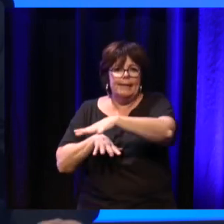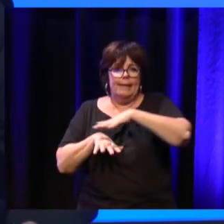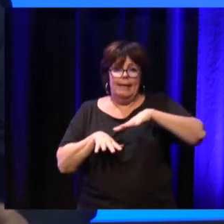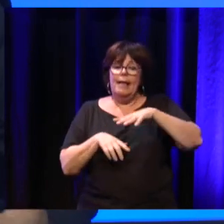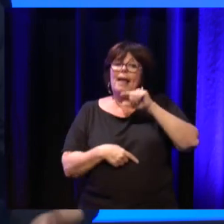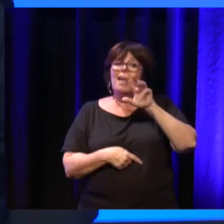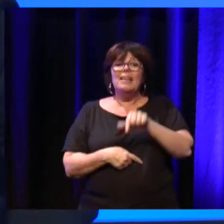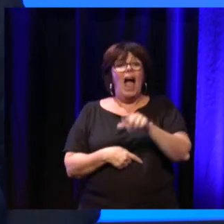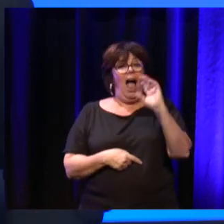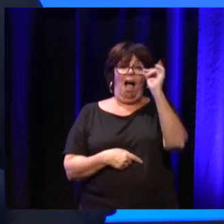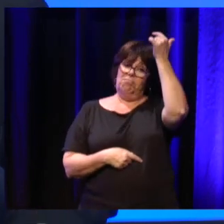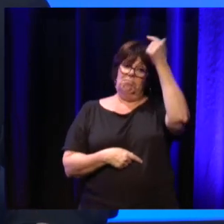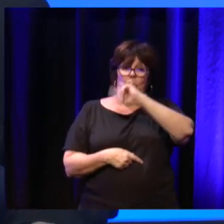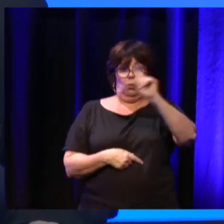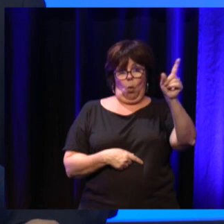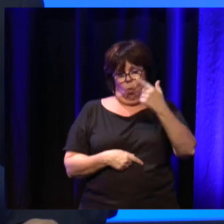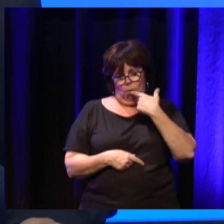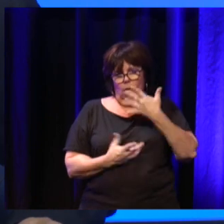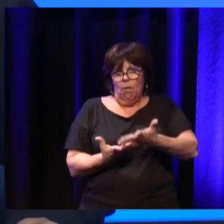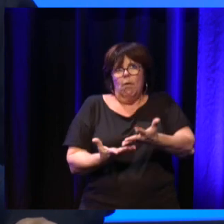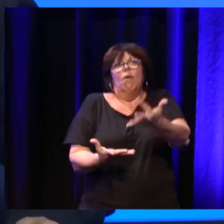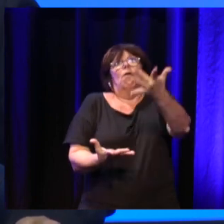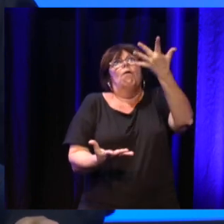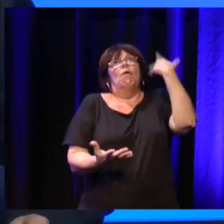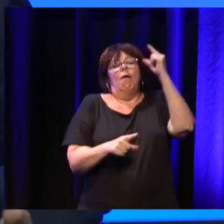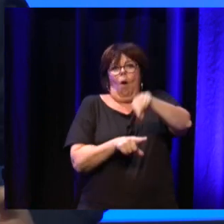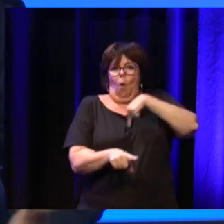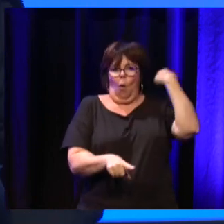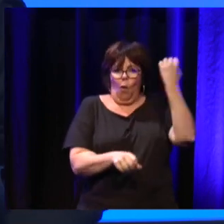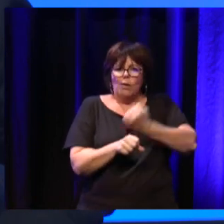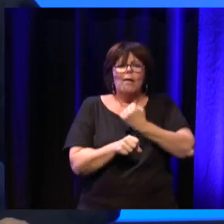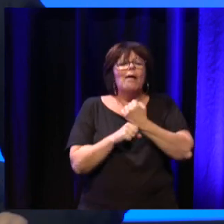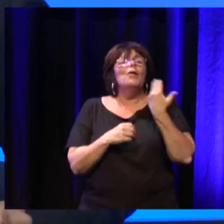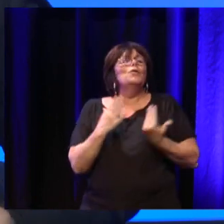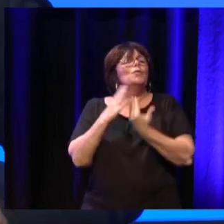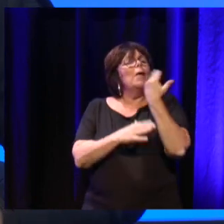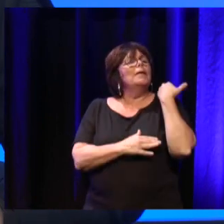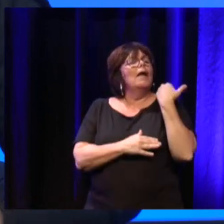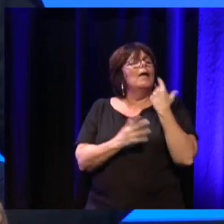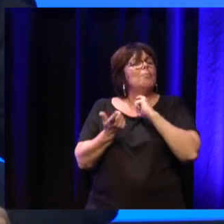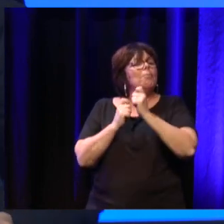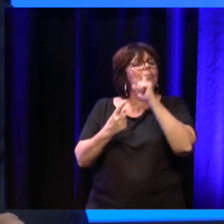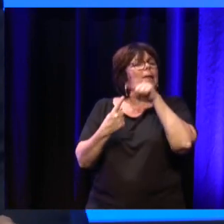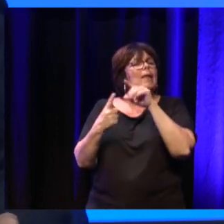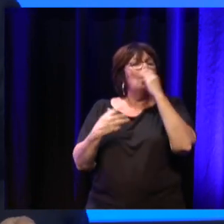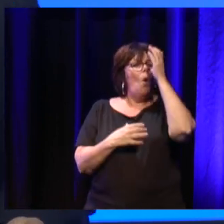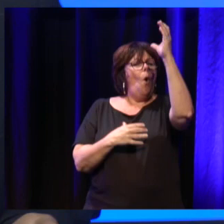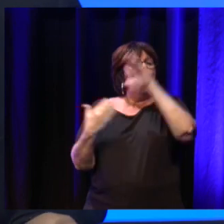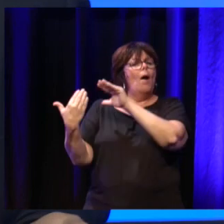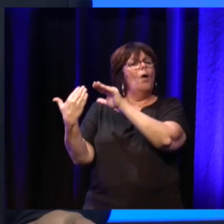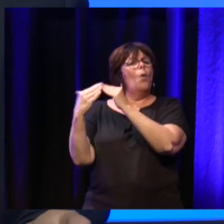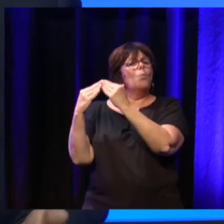inclusives, dementia-friendly, qui existent en France et à l'étranger. On en a tiré les enseignements avec notamment Fabrice Gzil et